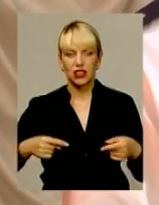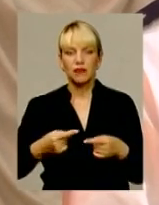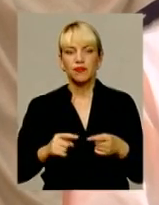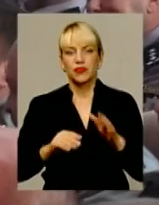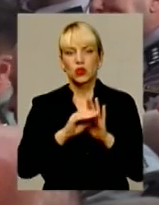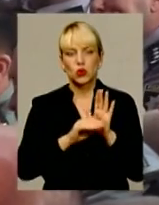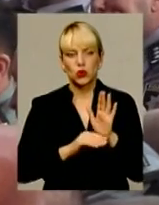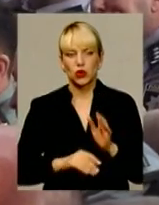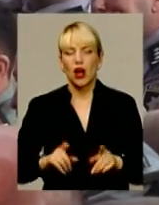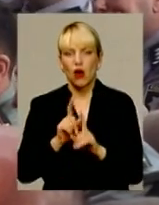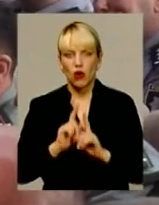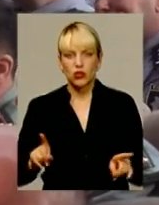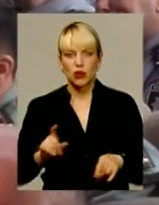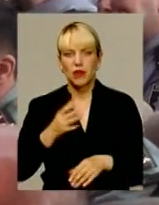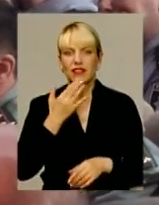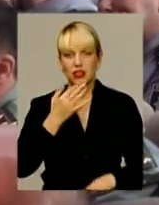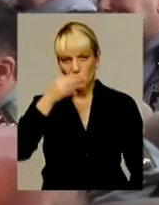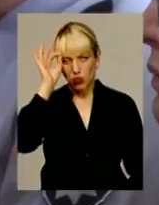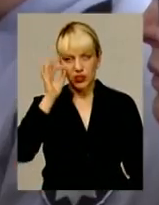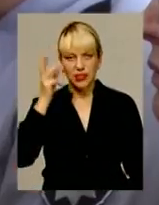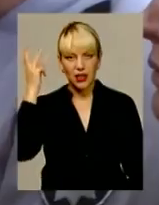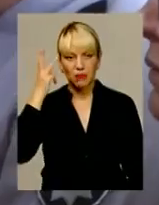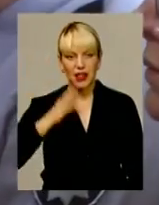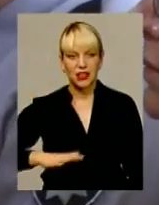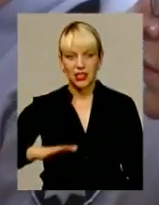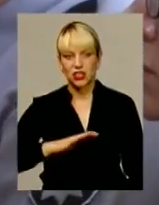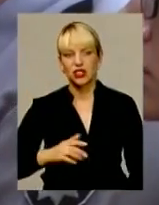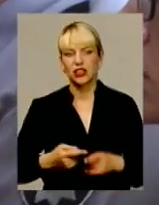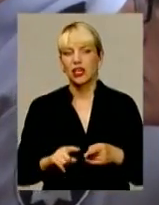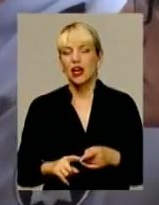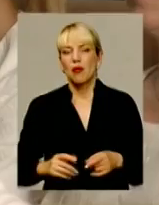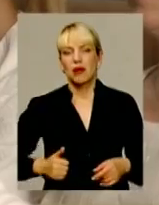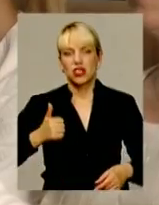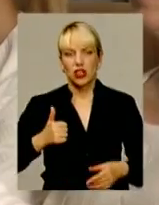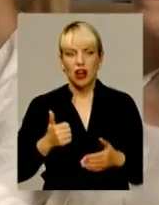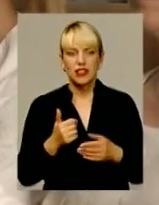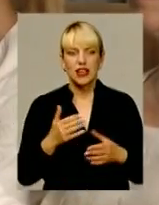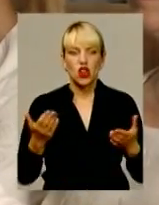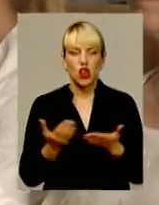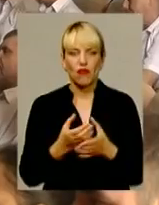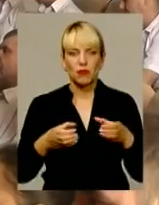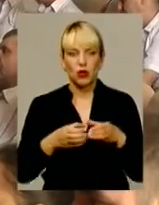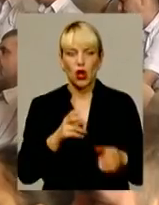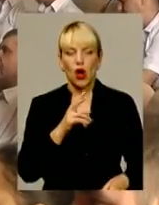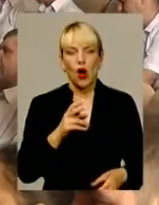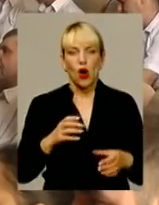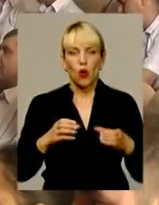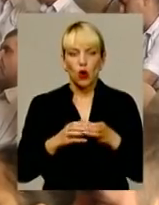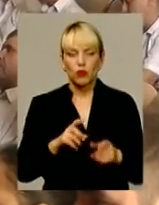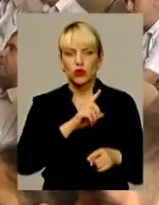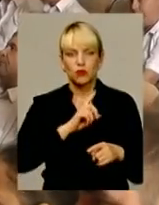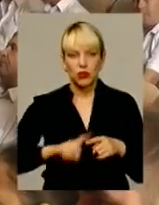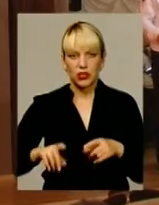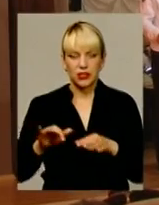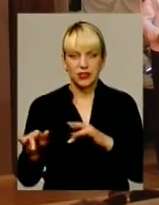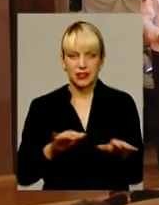структура. Особливо у Нацполіції Хмельниччини нині пишаються новим підрозділом – корпусом оперативно-раптової дії КОРТ.